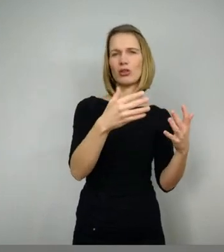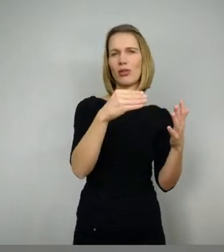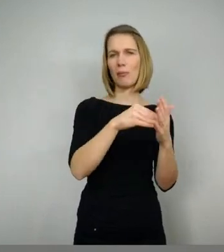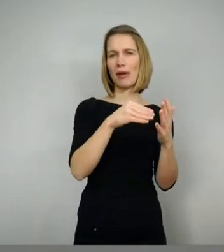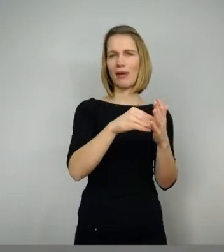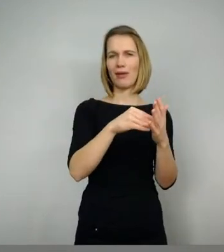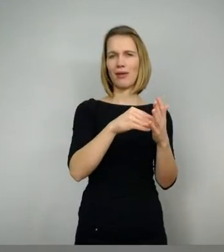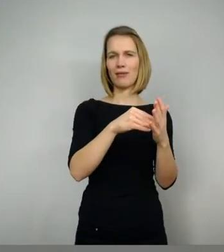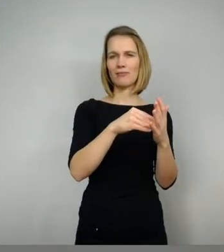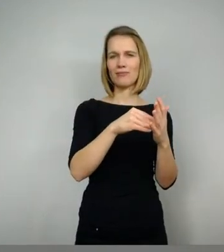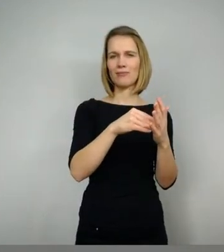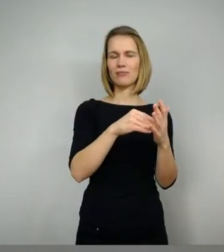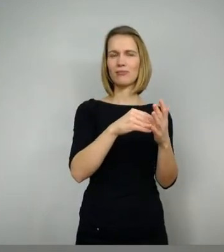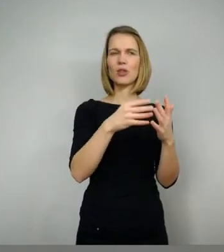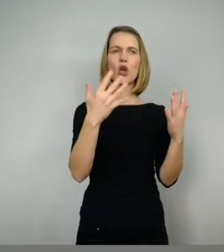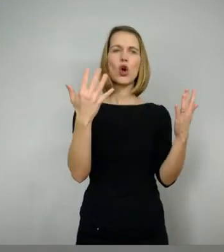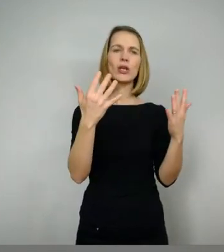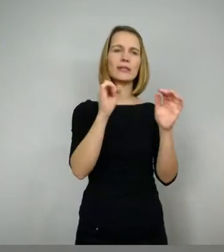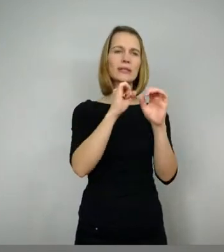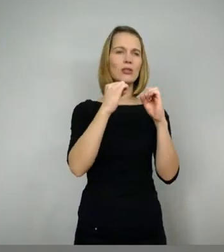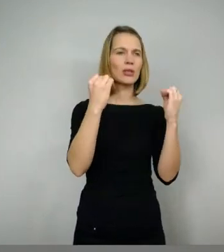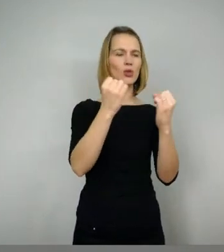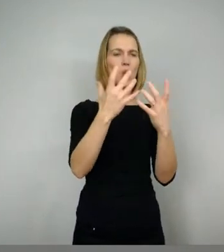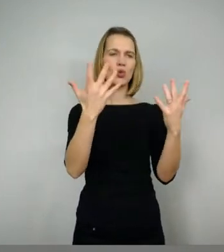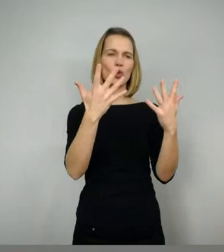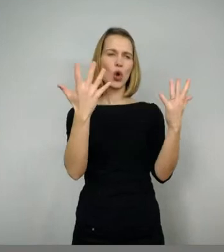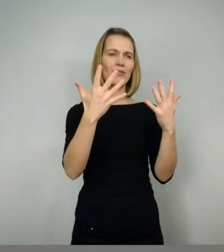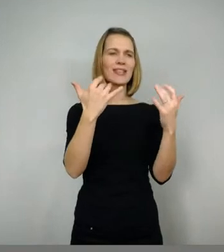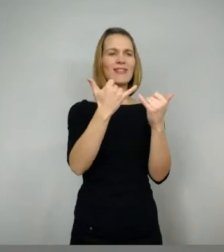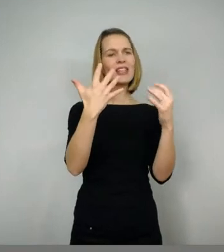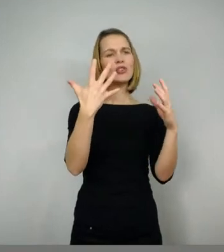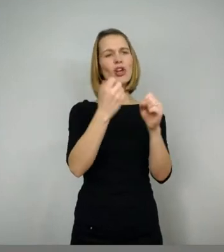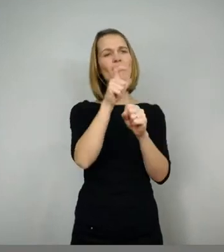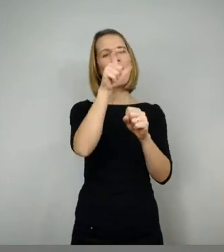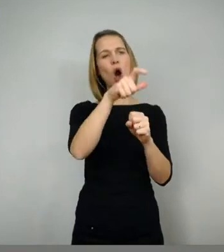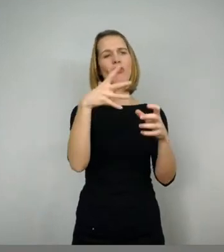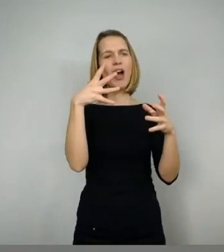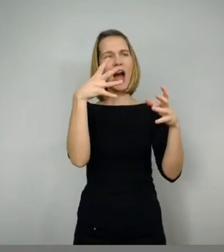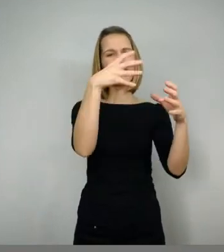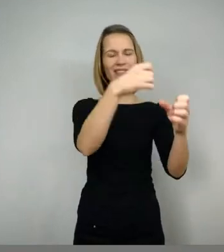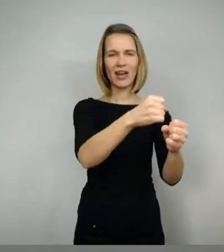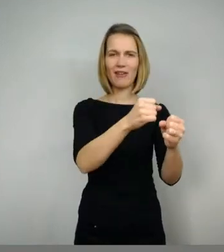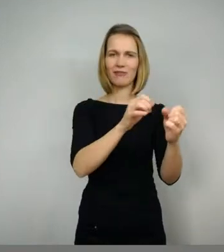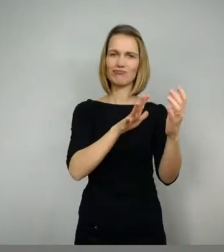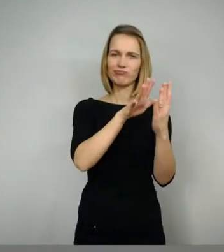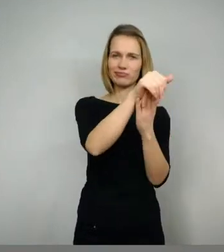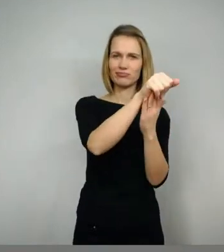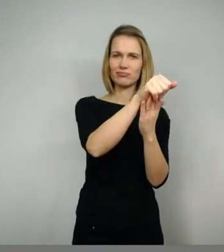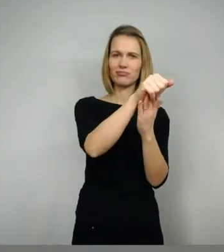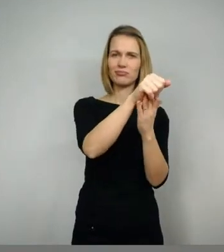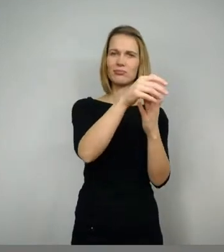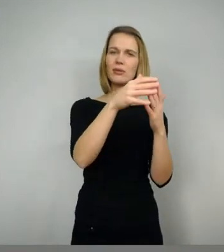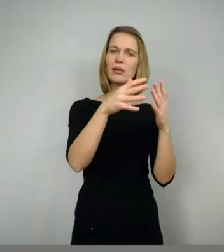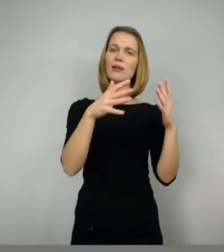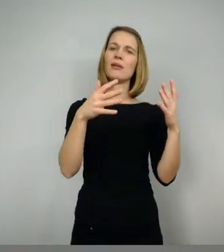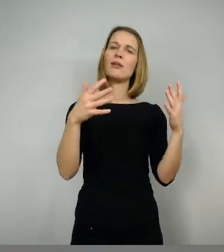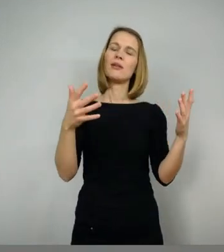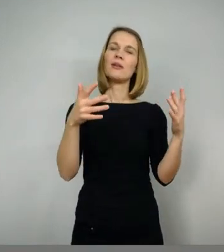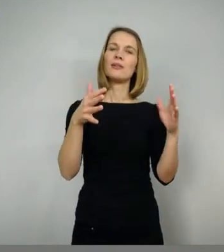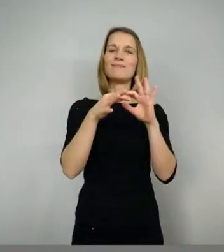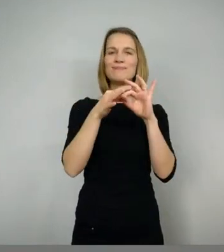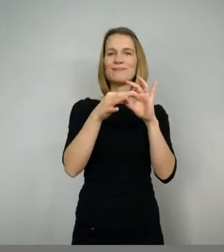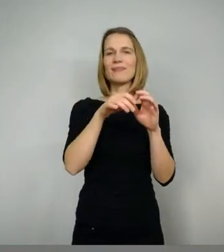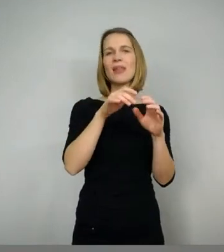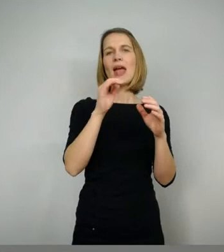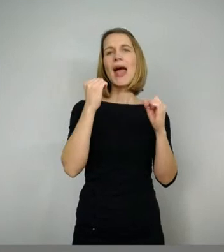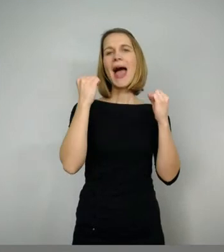man ihn angreifen kann, den er dann auch irgendwie überwinden muss. Also das scheint einfach ganz mit der Heldenfigur an sich zusammenzuhängen